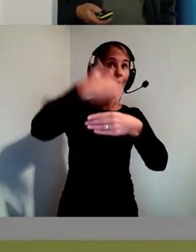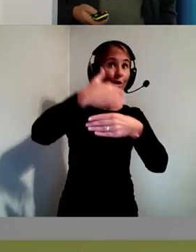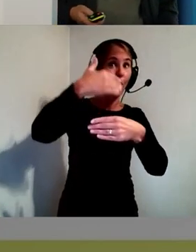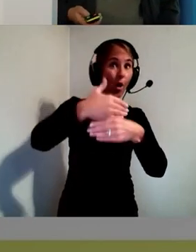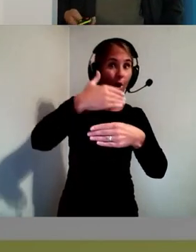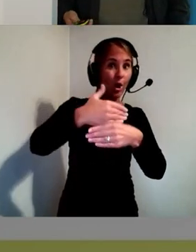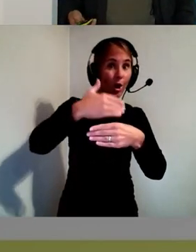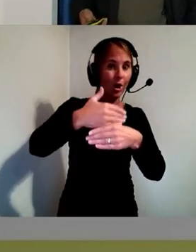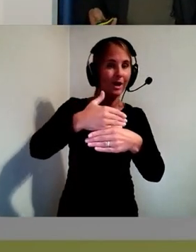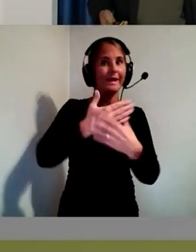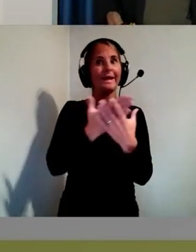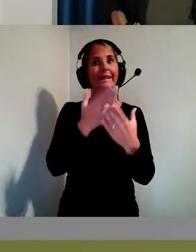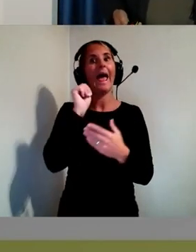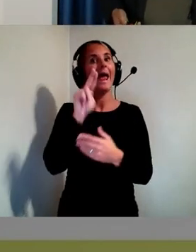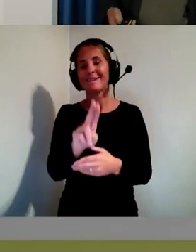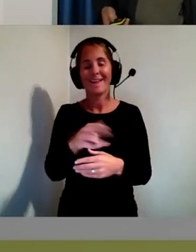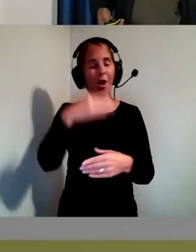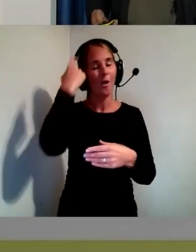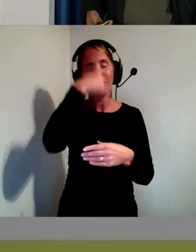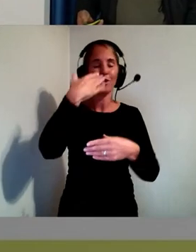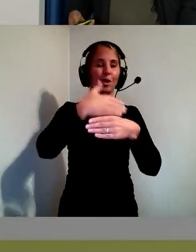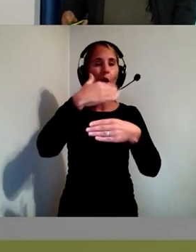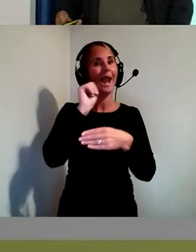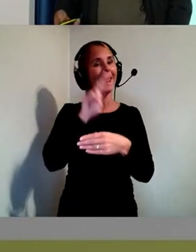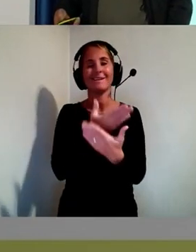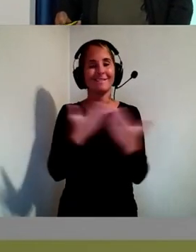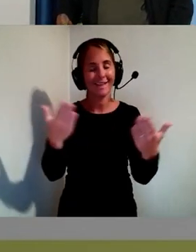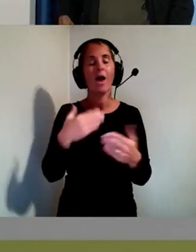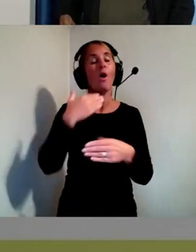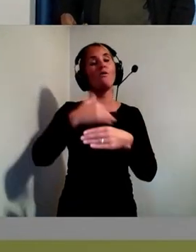Jag sa huvudroll i tillsynsarbete och marknadskontroll.